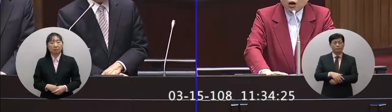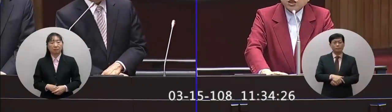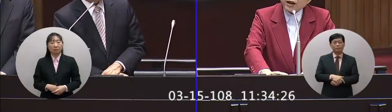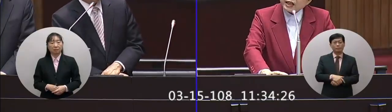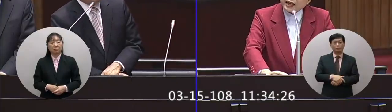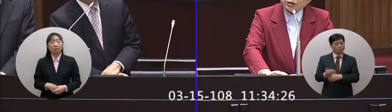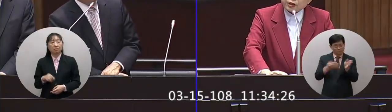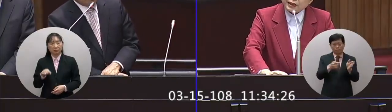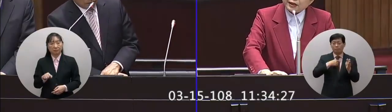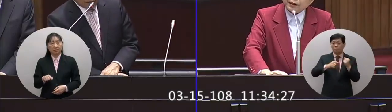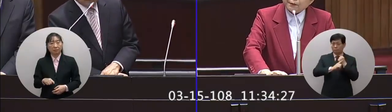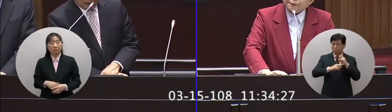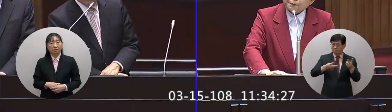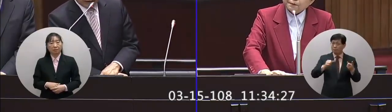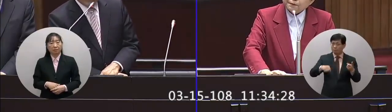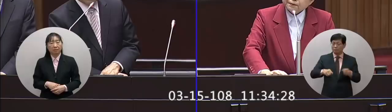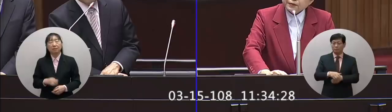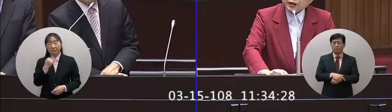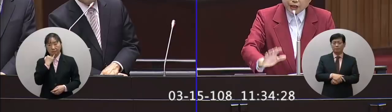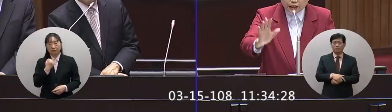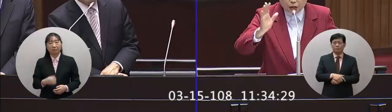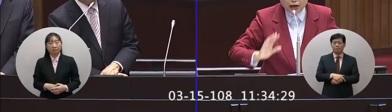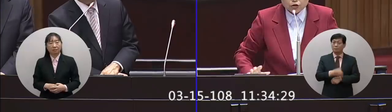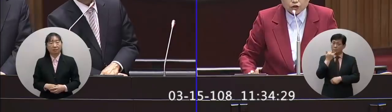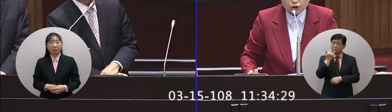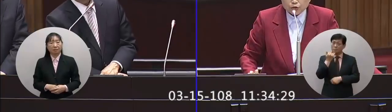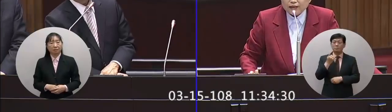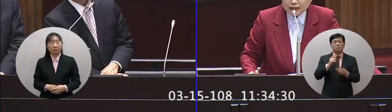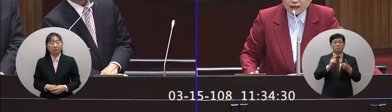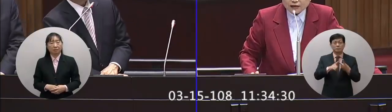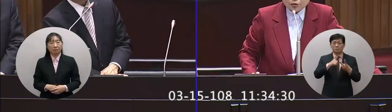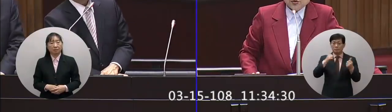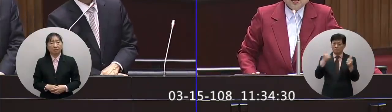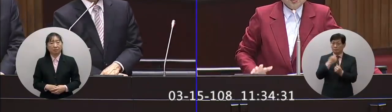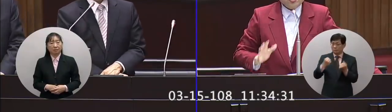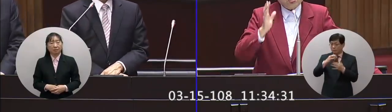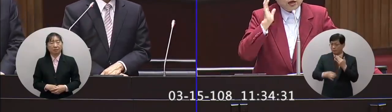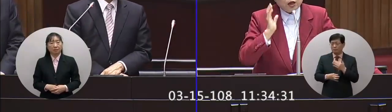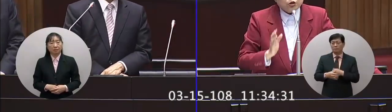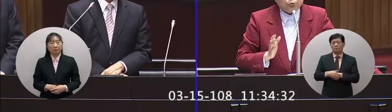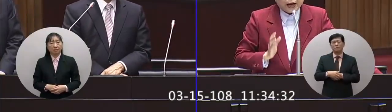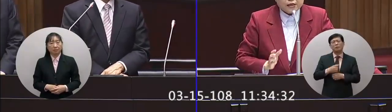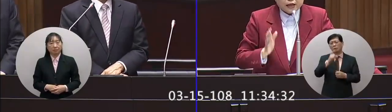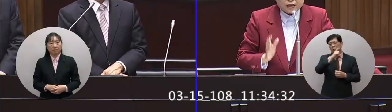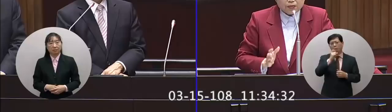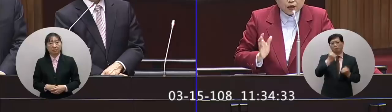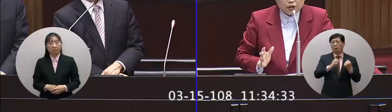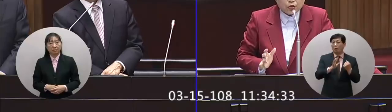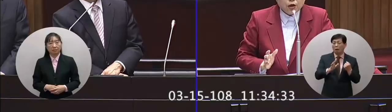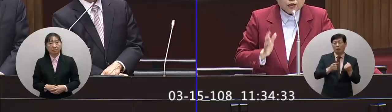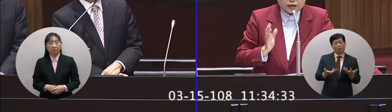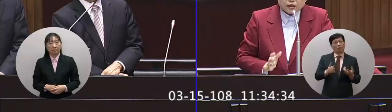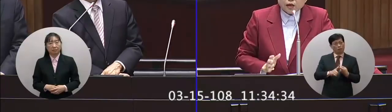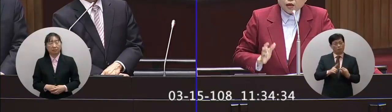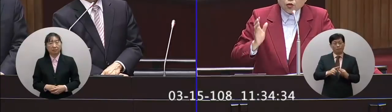朝這方向來走你贊成嗎可以另外一個就是酒駕代價制度因為我們喝酒不開車開車